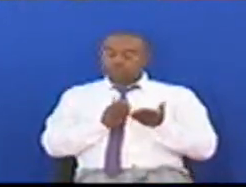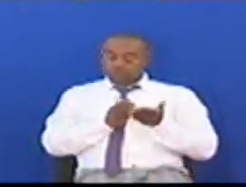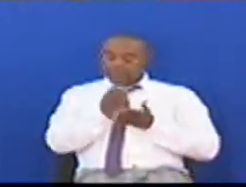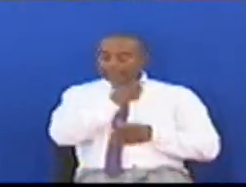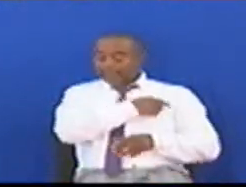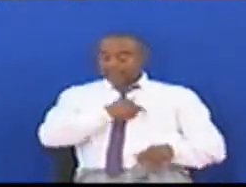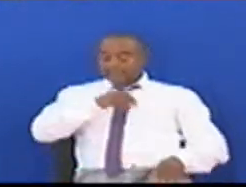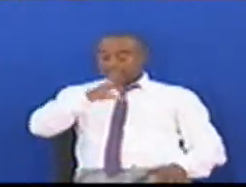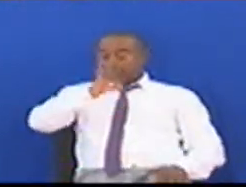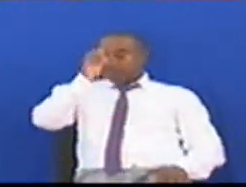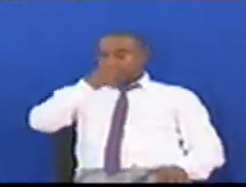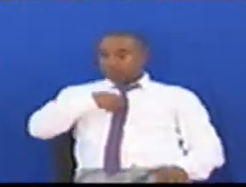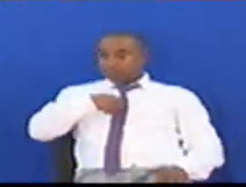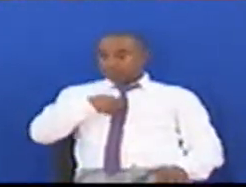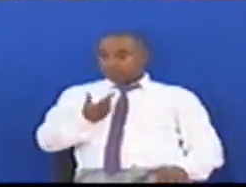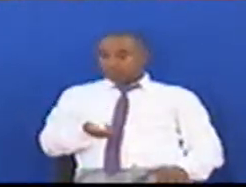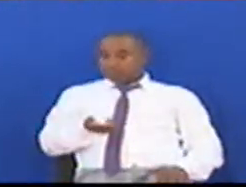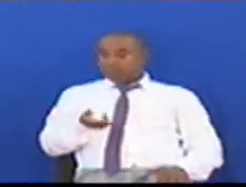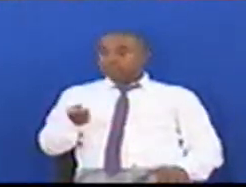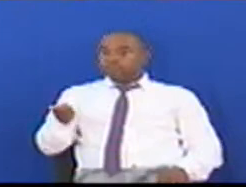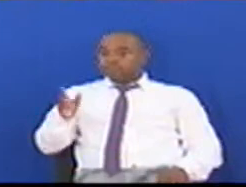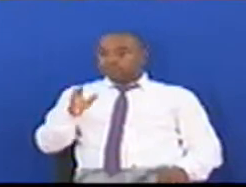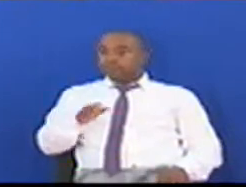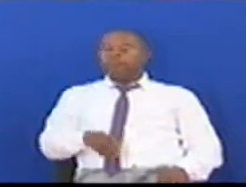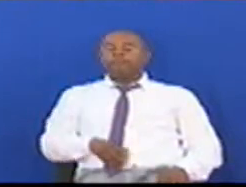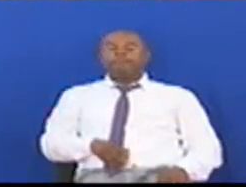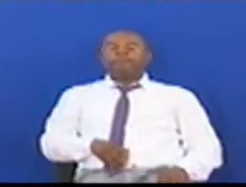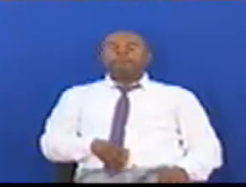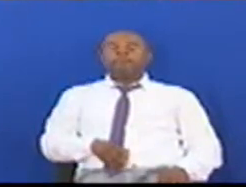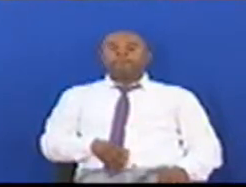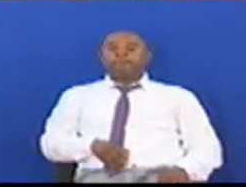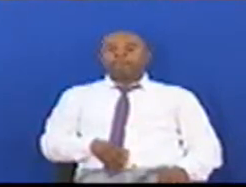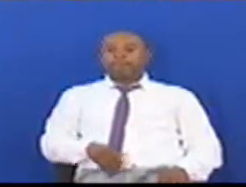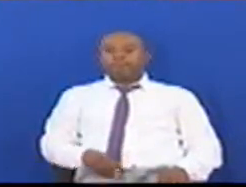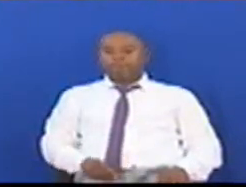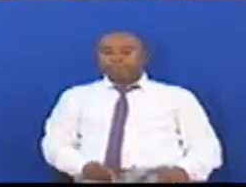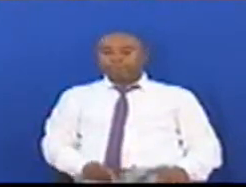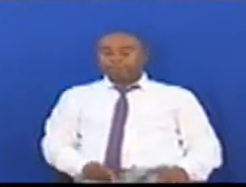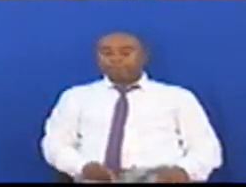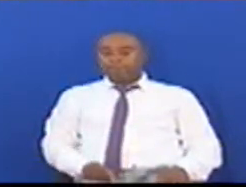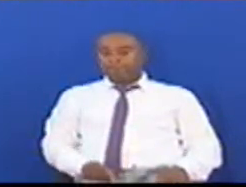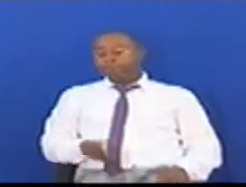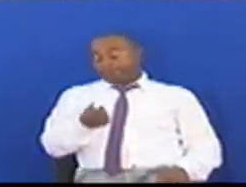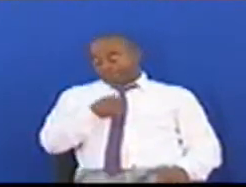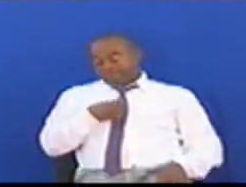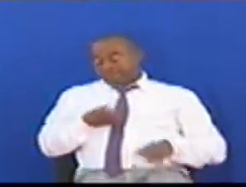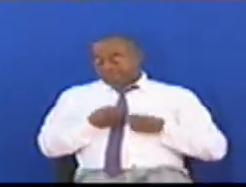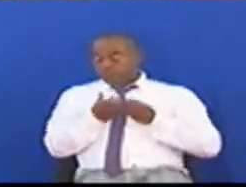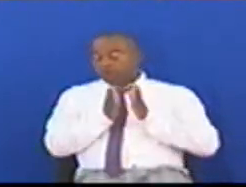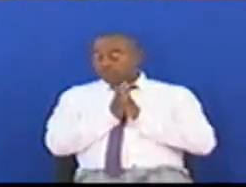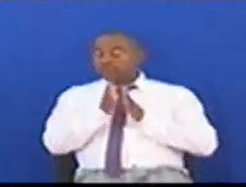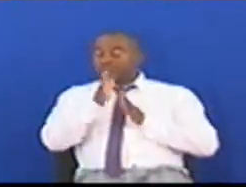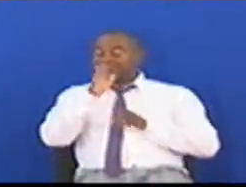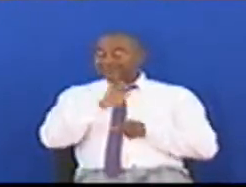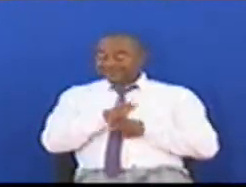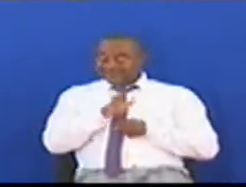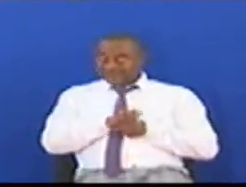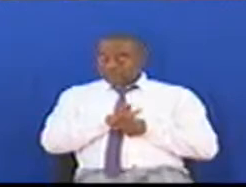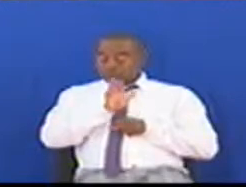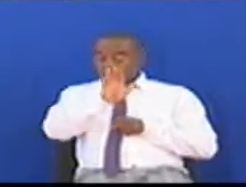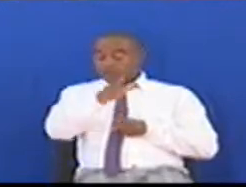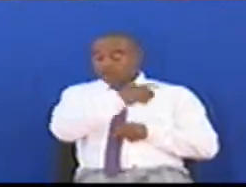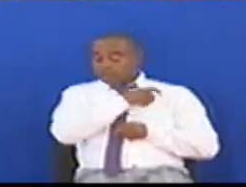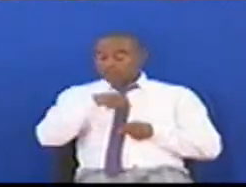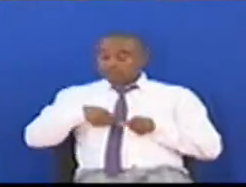John Pombe Magufuri raisi wajamuri ya mungano Wa Tanzania Ninatoa shukranizangu zazati kwa ke